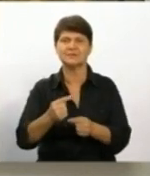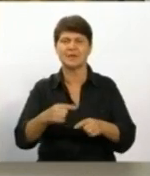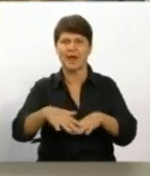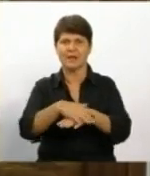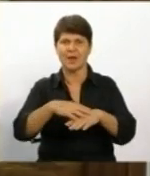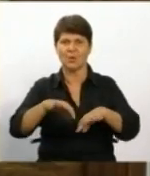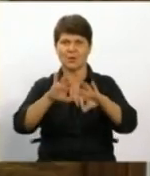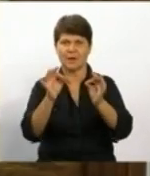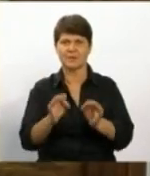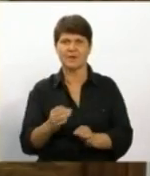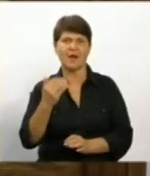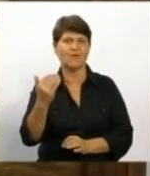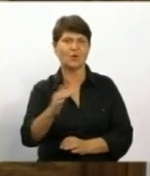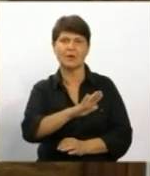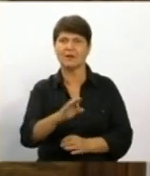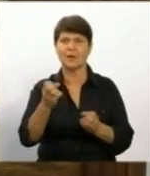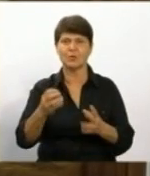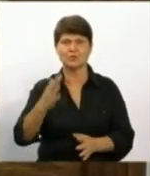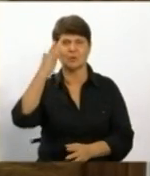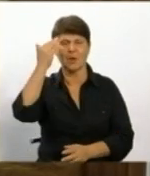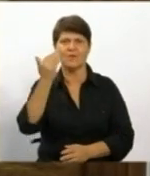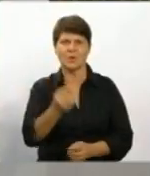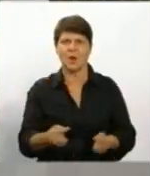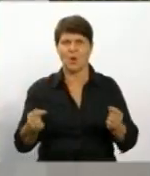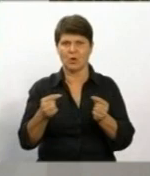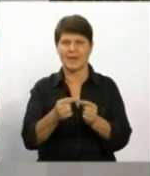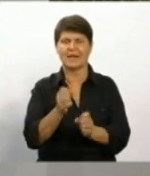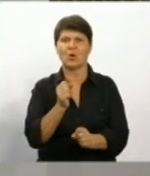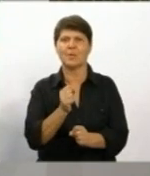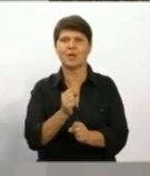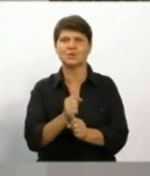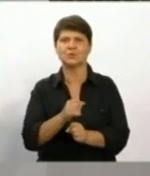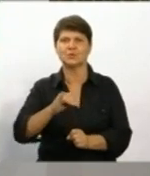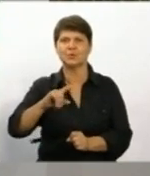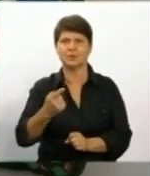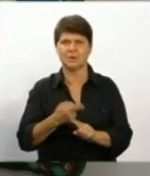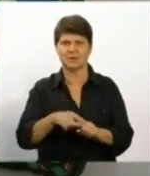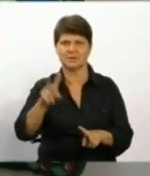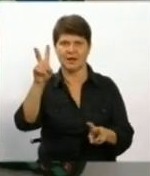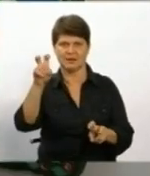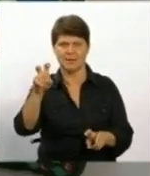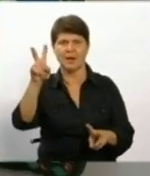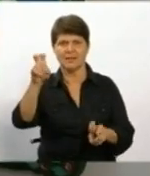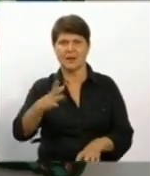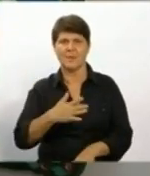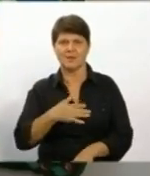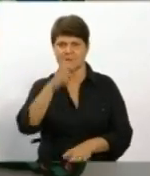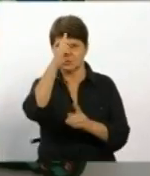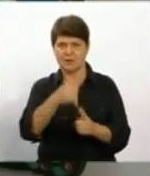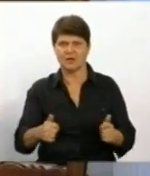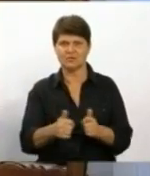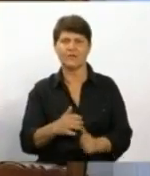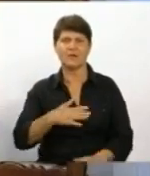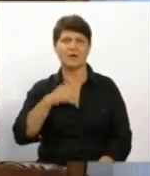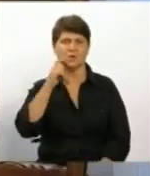мистецтва, вони не просто мріють, вони конкретно працюють на ось цю тему, тему нашої держави, нашої